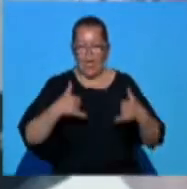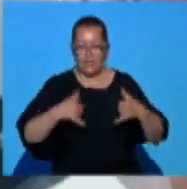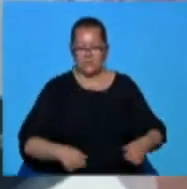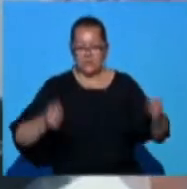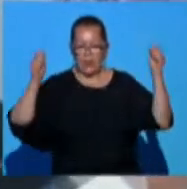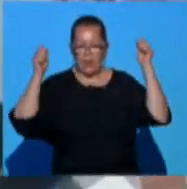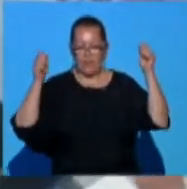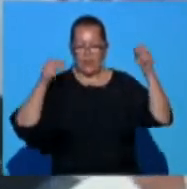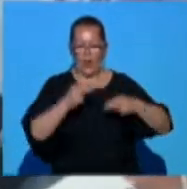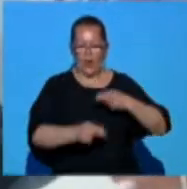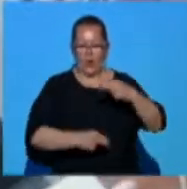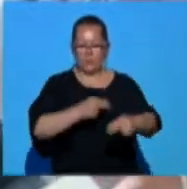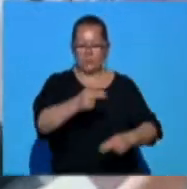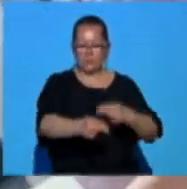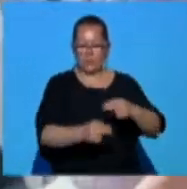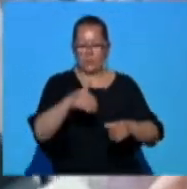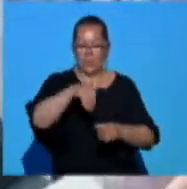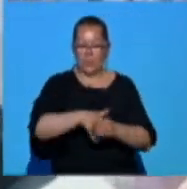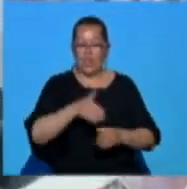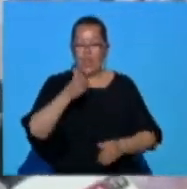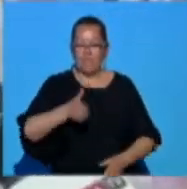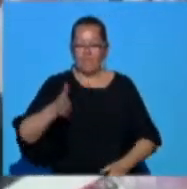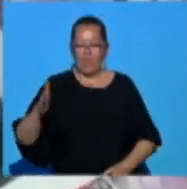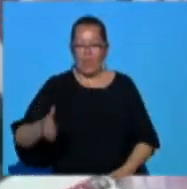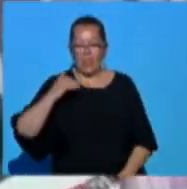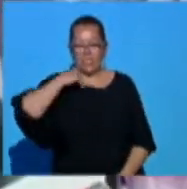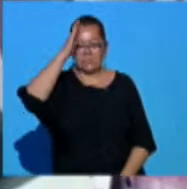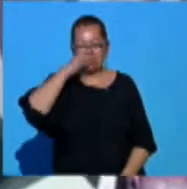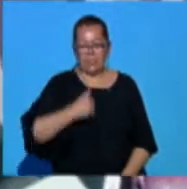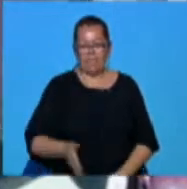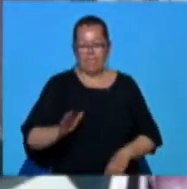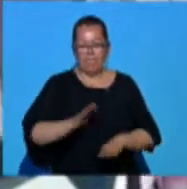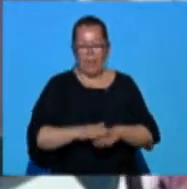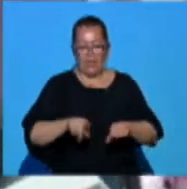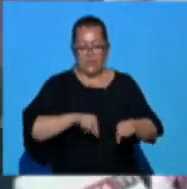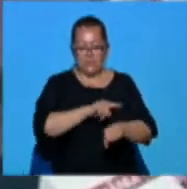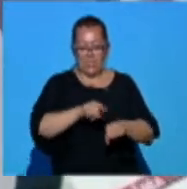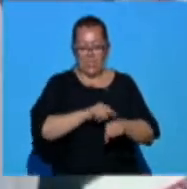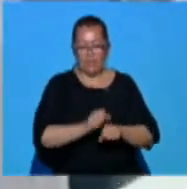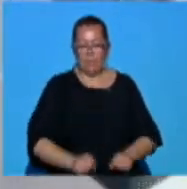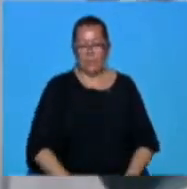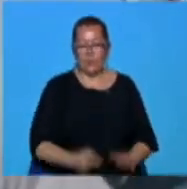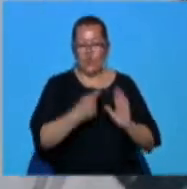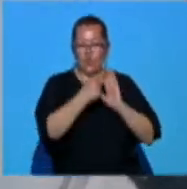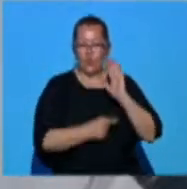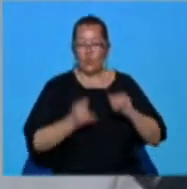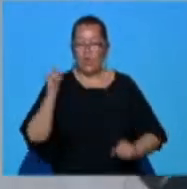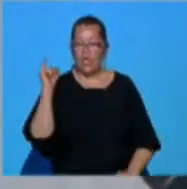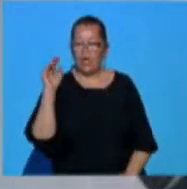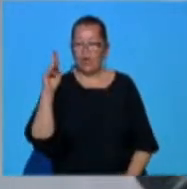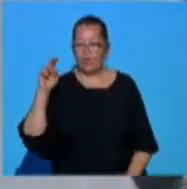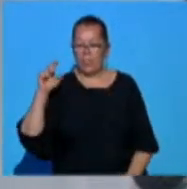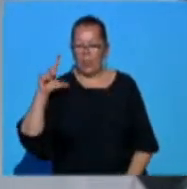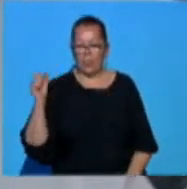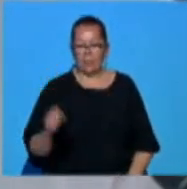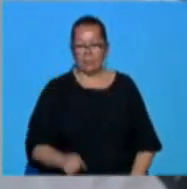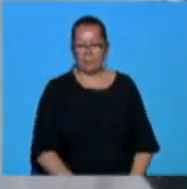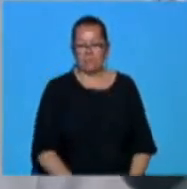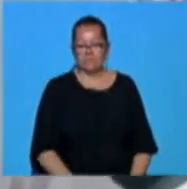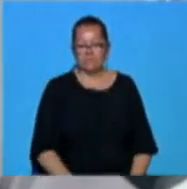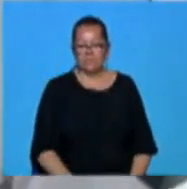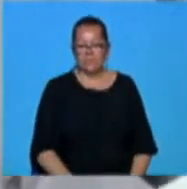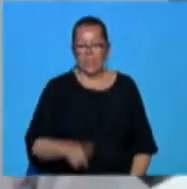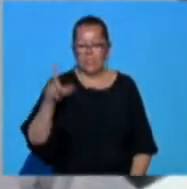pe întreaga perioada lunii iunie, în fiecare zi